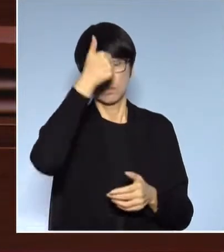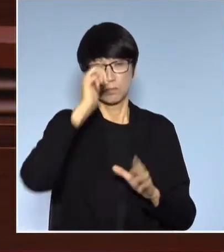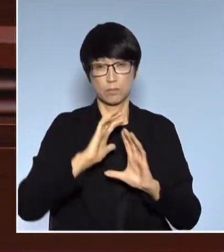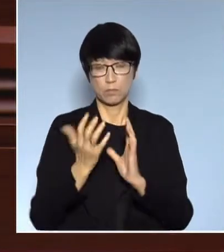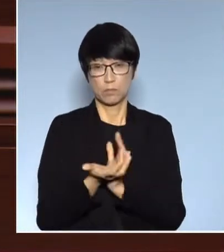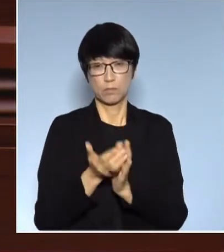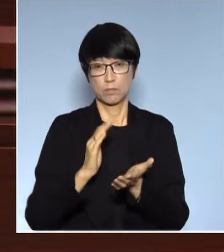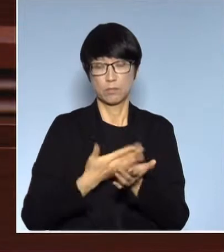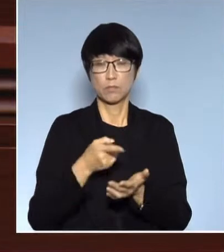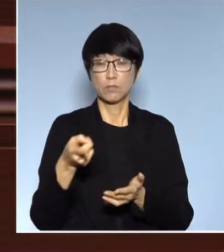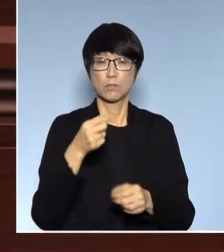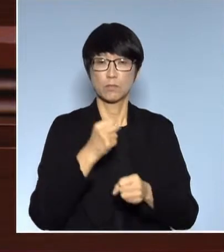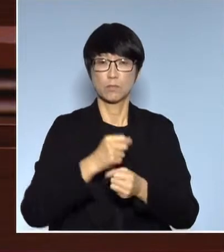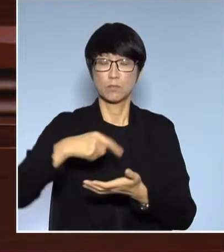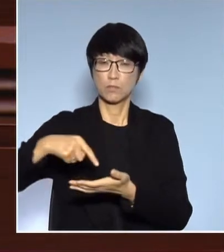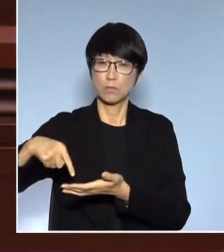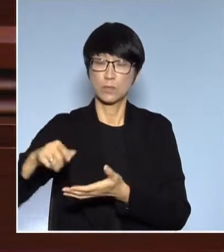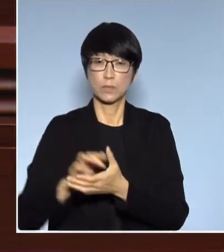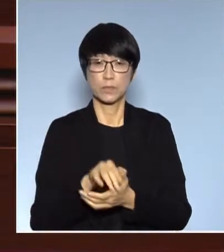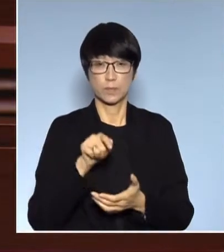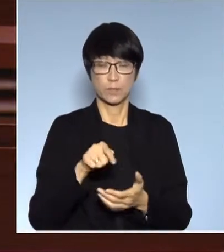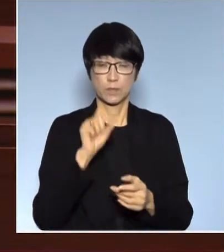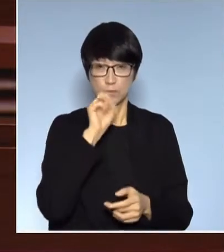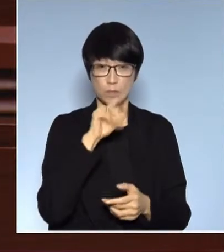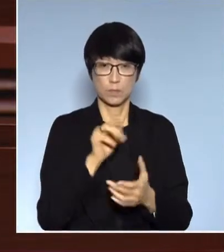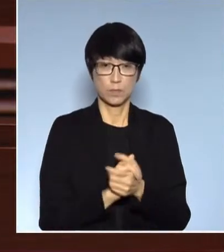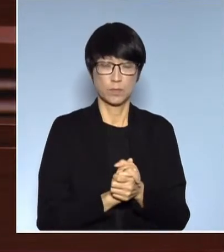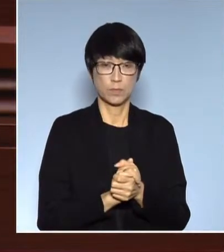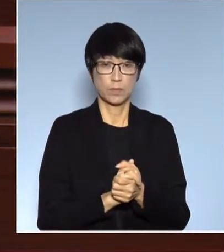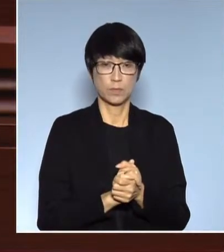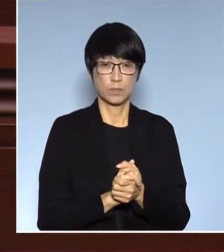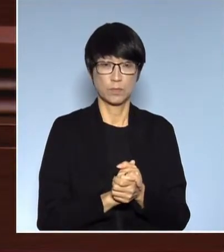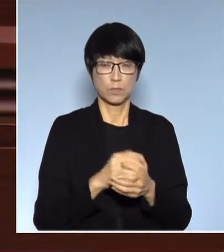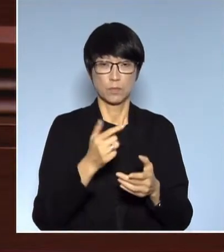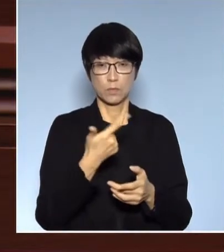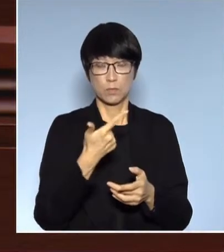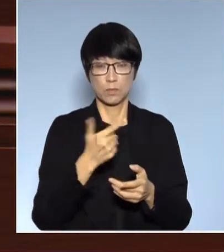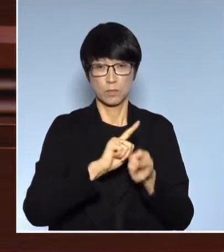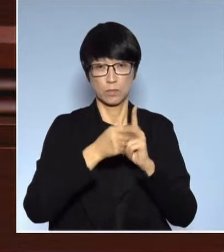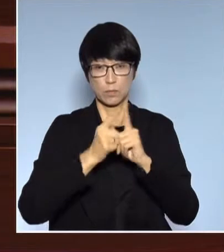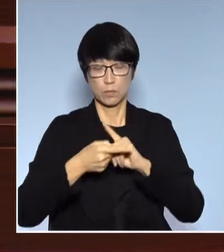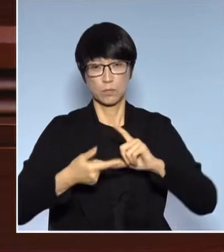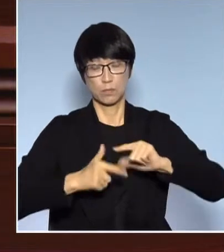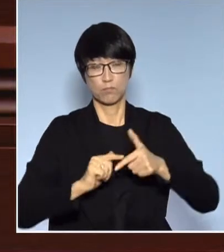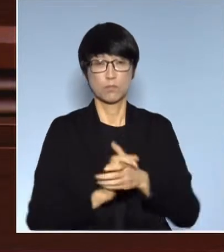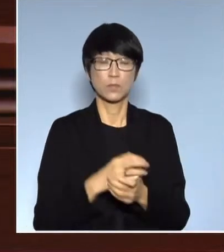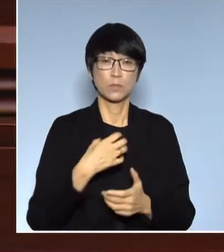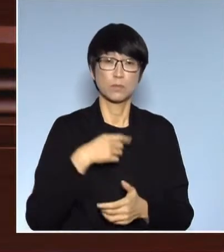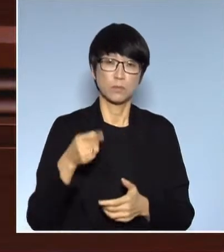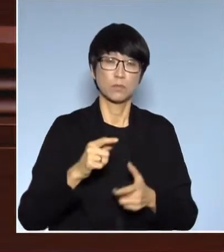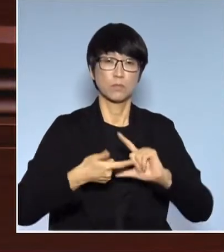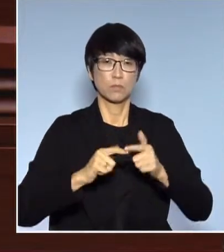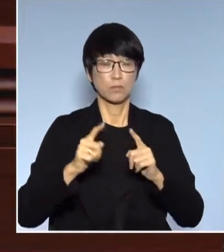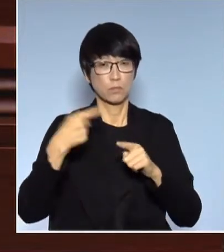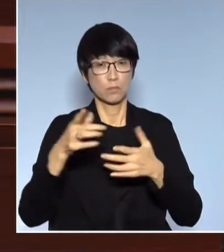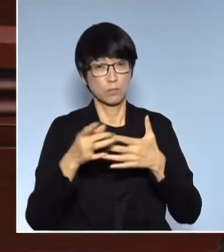根據他做的那個調查呢他那個民調呢就說跟民進很多代替方案的那麼很多人呢都會覺得呢有其他方案可以選